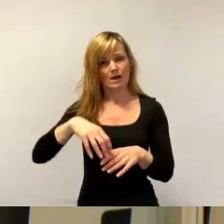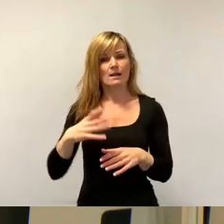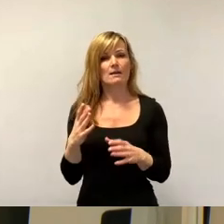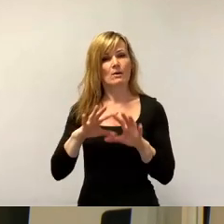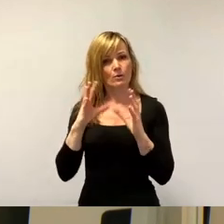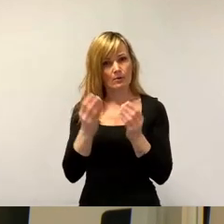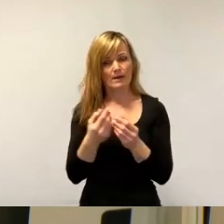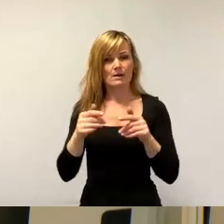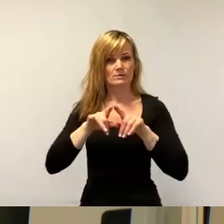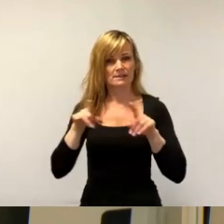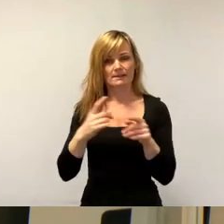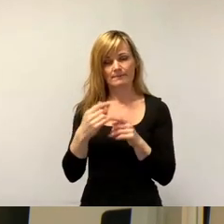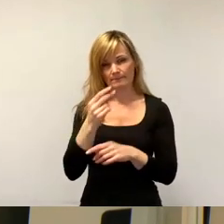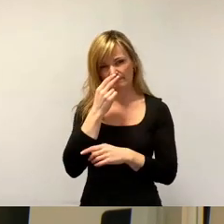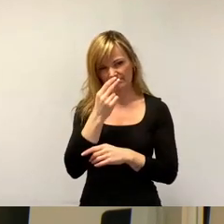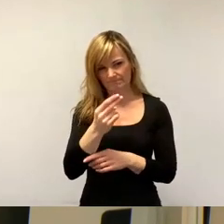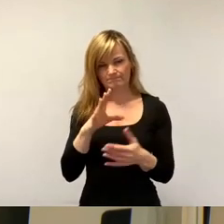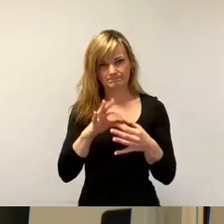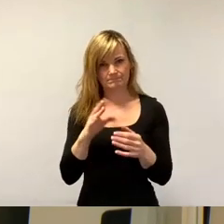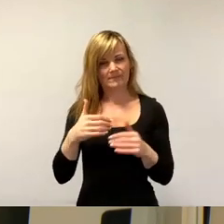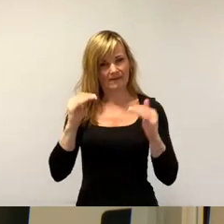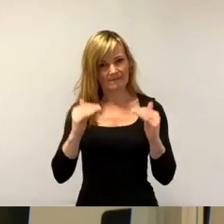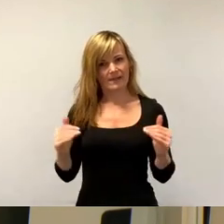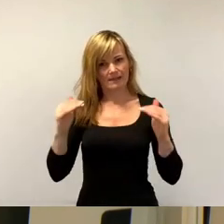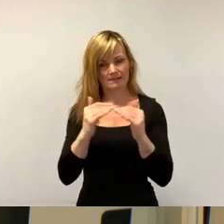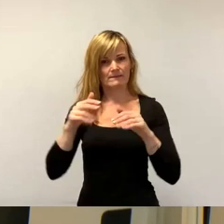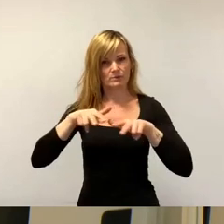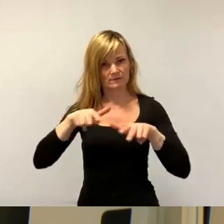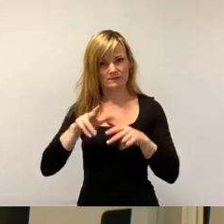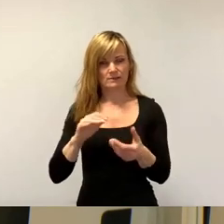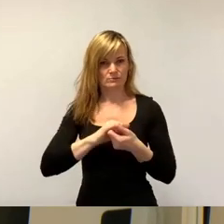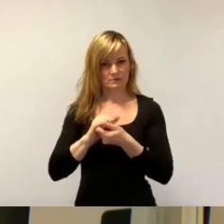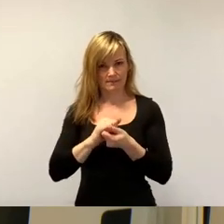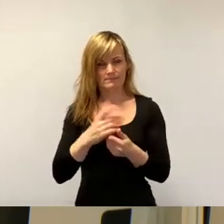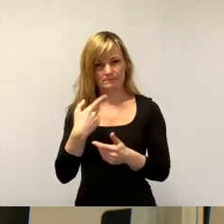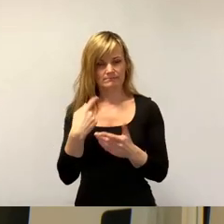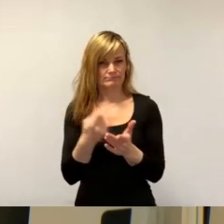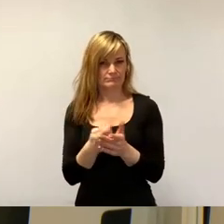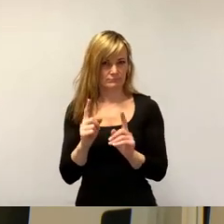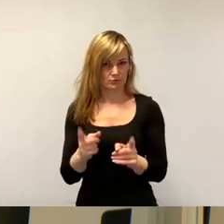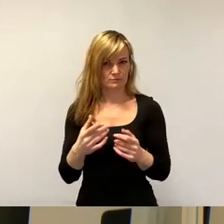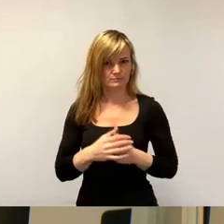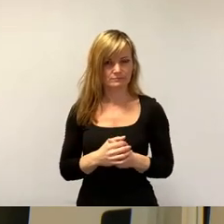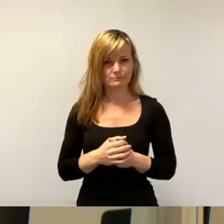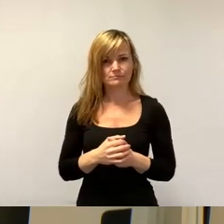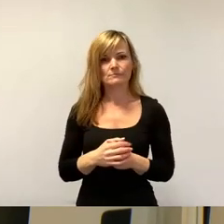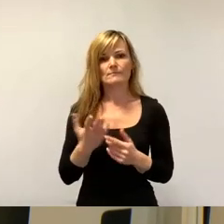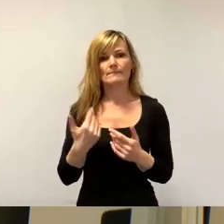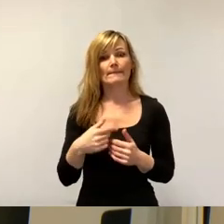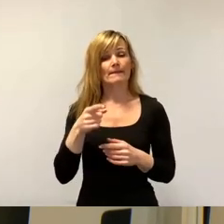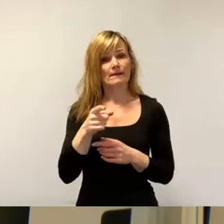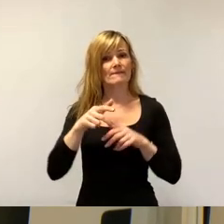gleichermaßen im Blick haben, um ein faires wirtschaftliches Miteinander in der Stadt zu gewährleisten. Gehör bei der Verwaltung müssen alle finden.